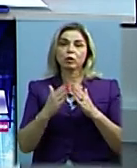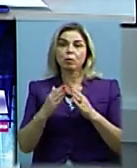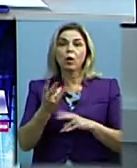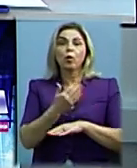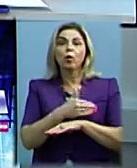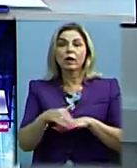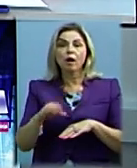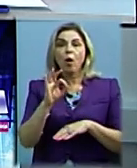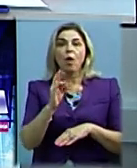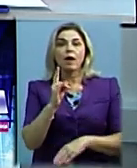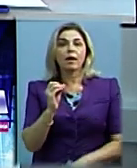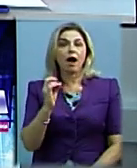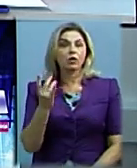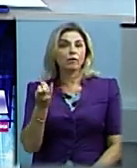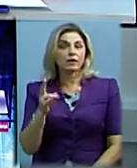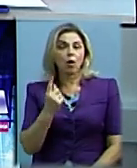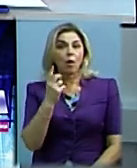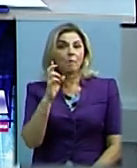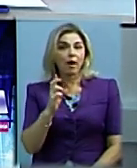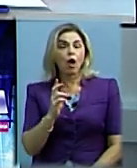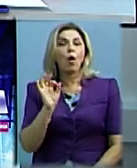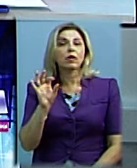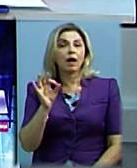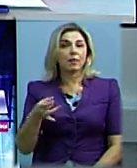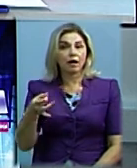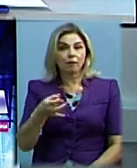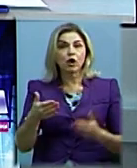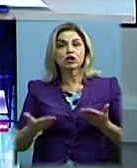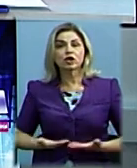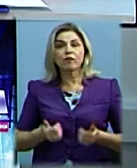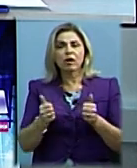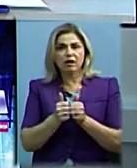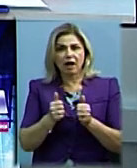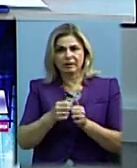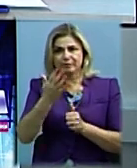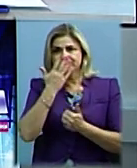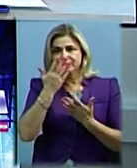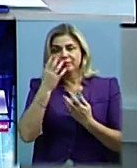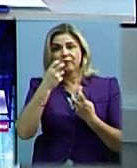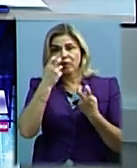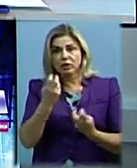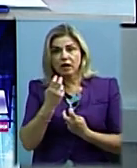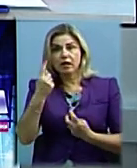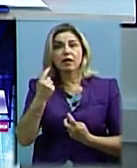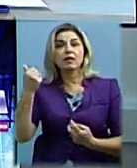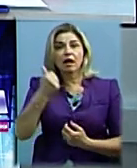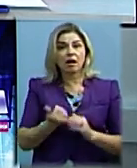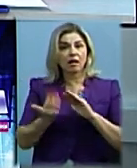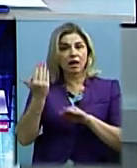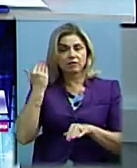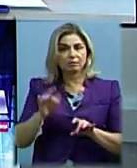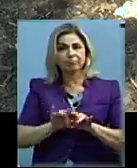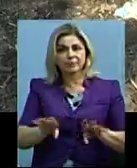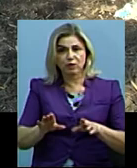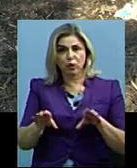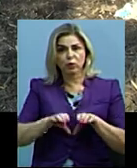вулиці Океанівська 1Б в корабельному районі живуть поруч із нечистотами. Тиждень тому тут прорвало каналізацію.